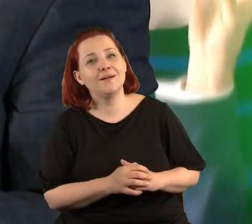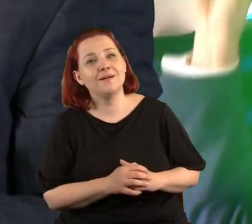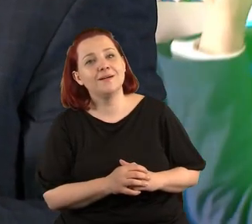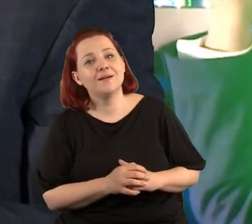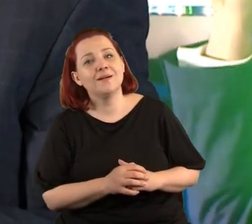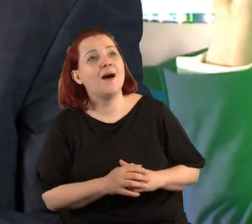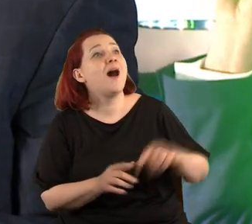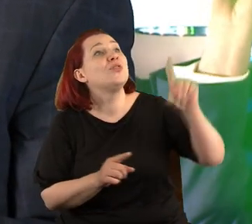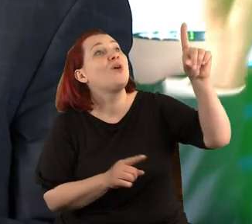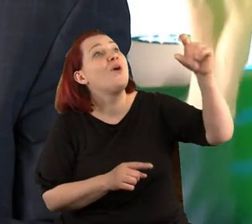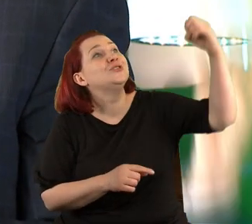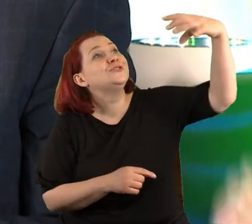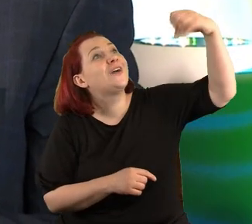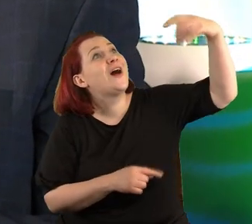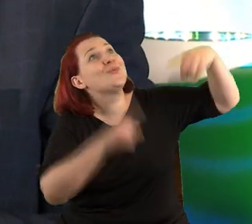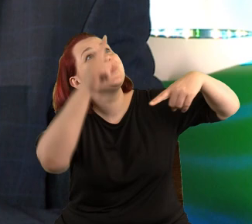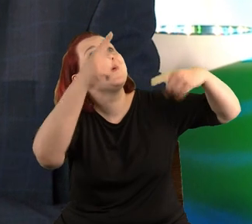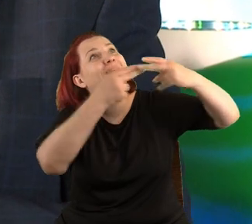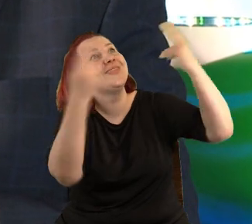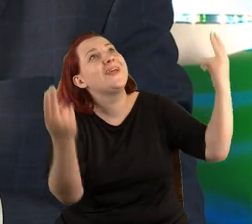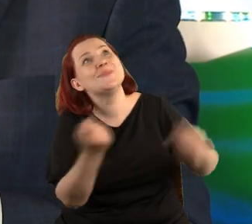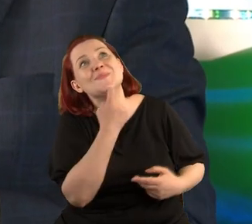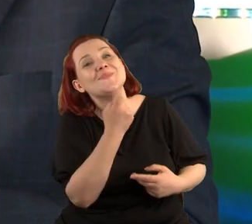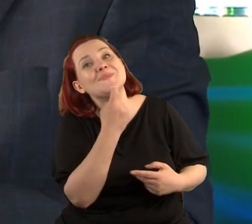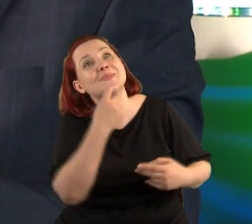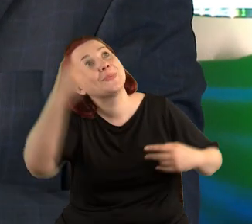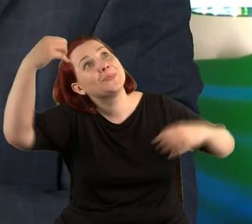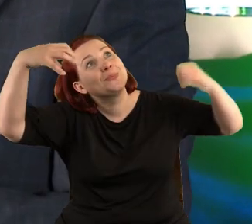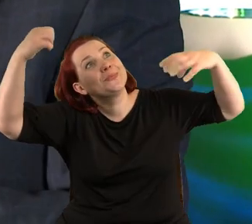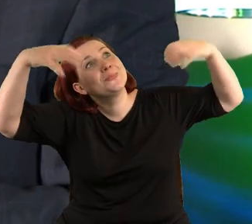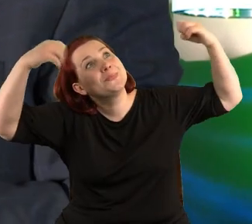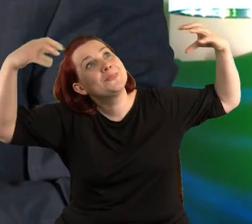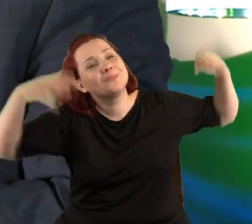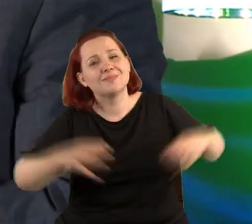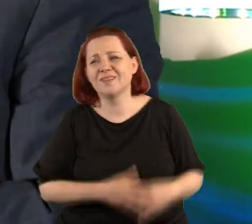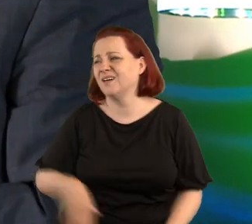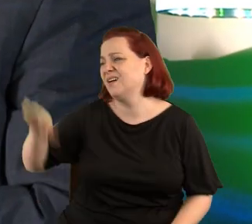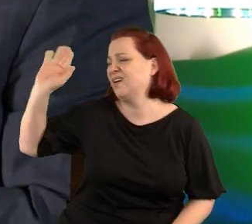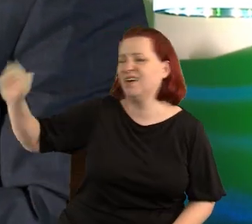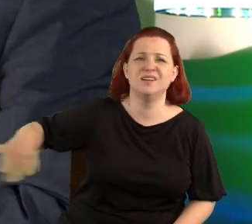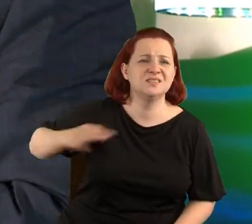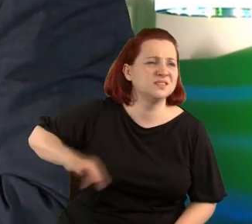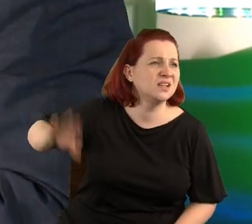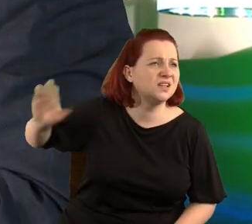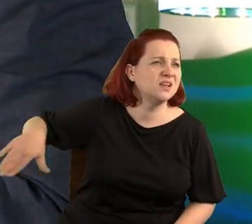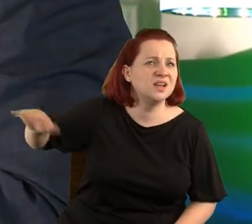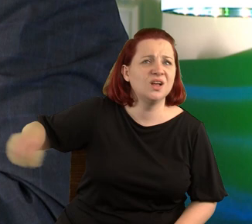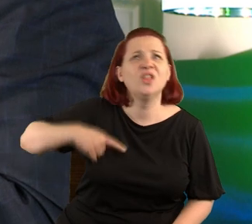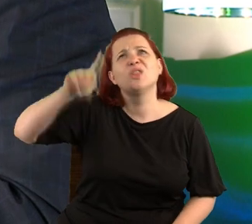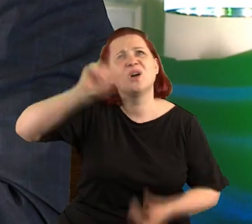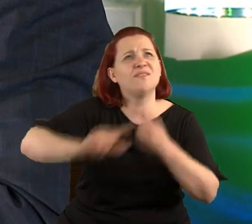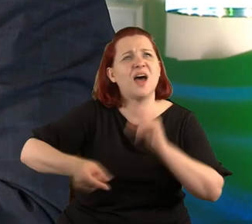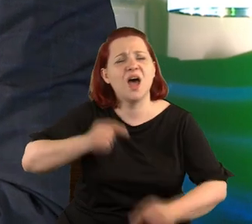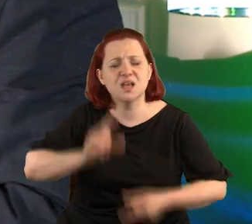a te światełka na niebie, to co to jest? Oj, synku, to są